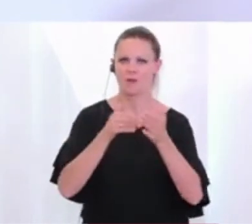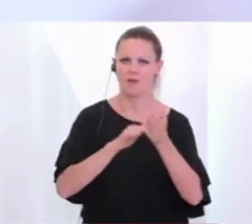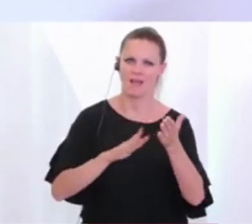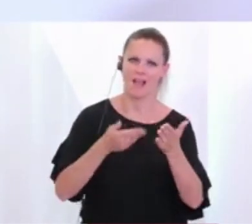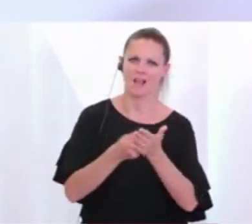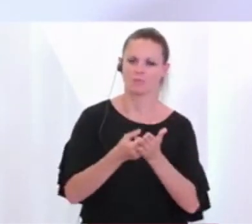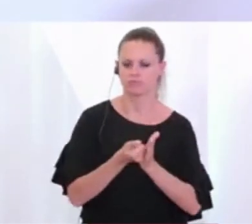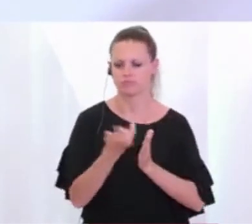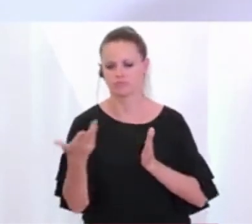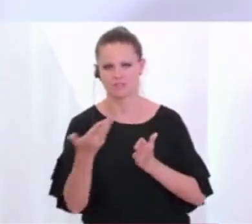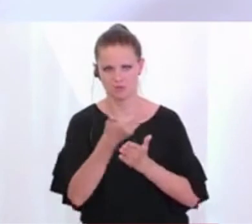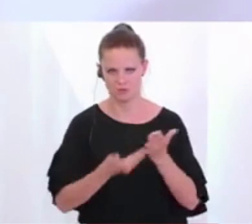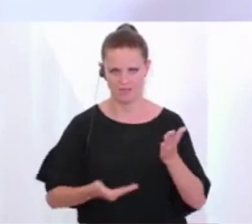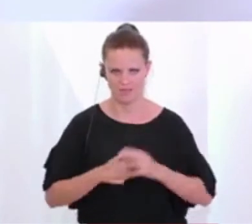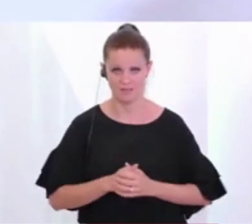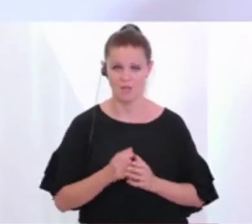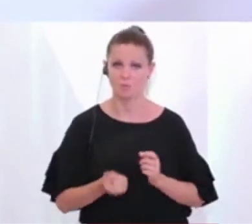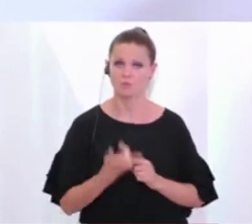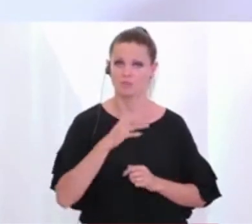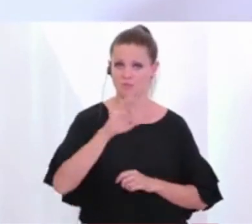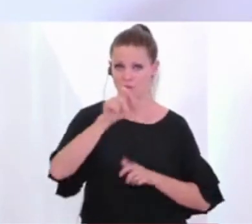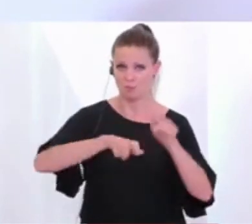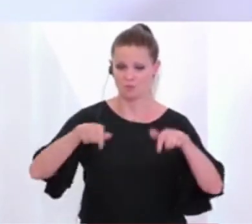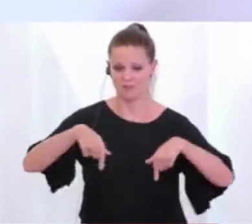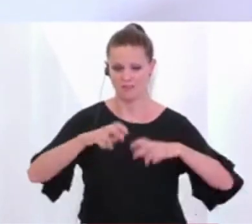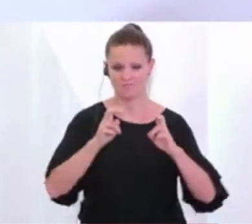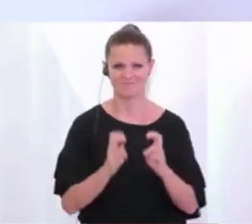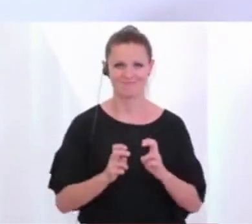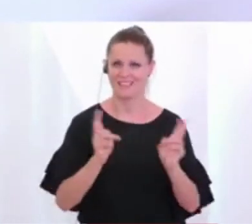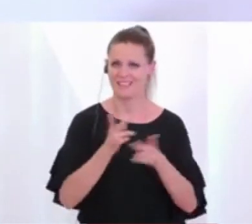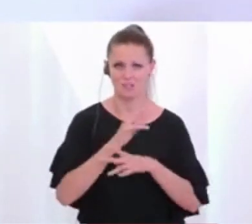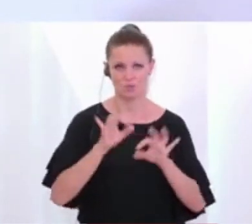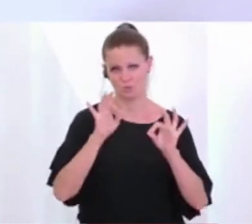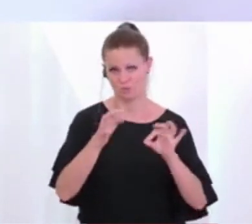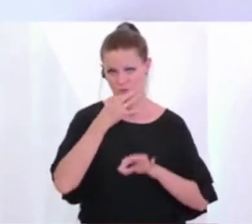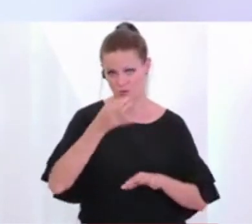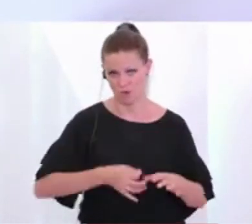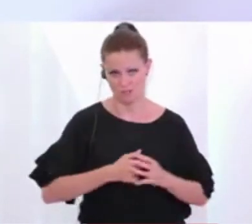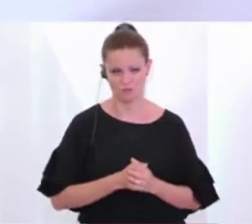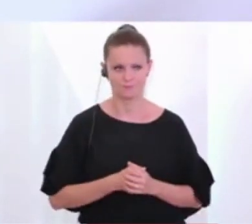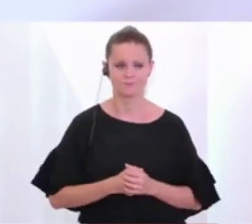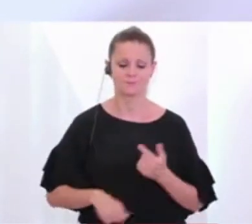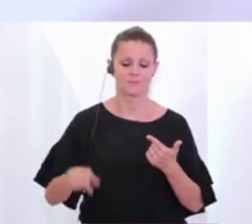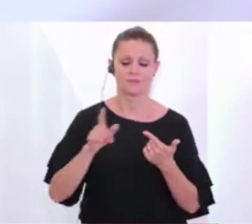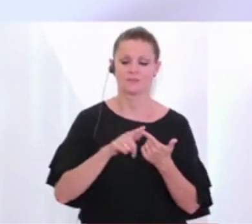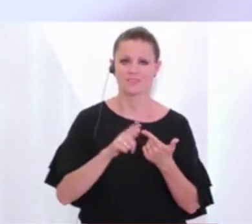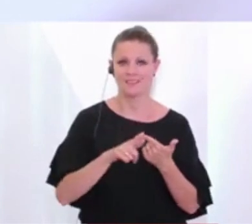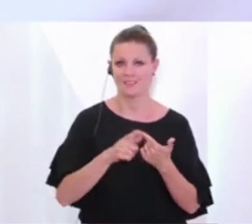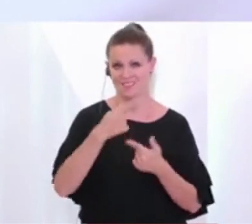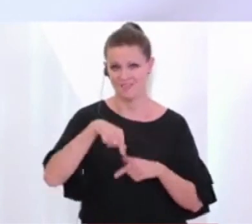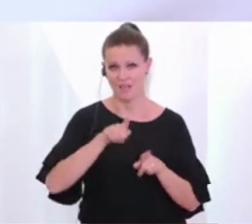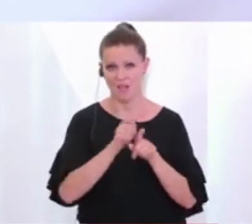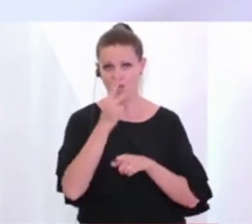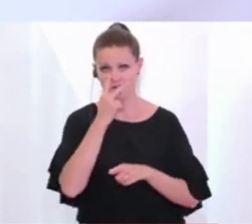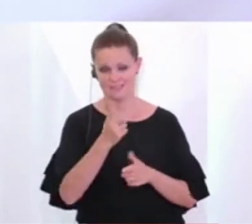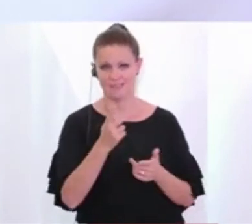Verfügung stellen. Insbesondere für jene Menschen, die in Österreich leben, die nicht gut Deutsch sprechen. Zum Zweiten haben wir gesehen,